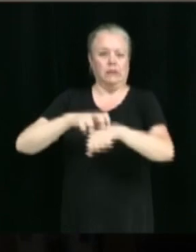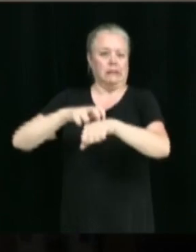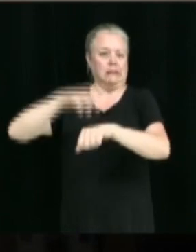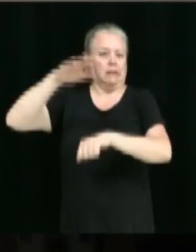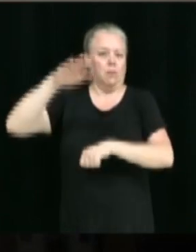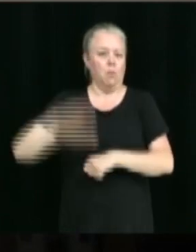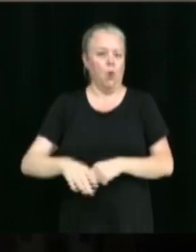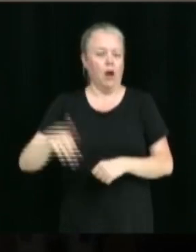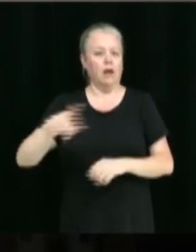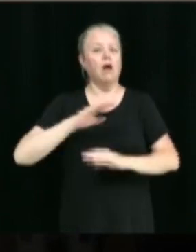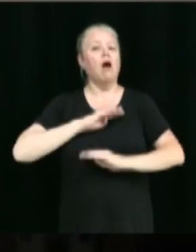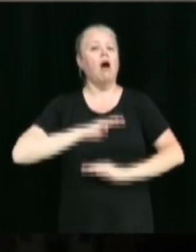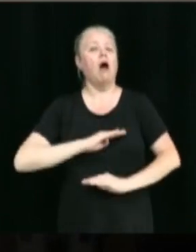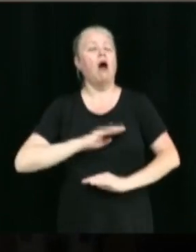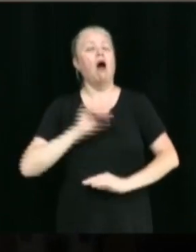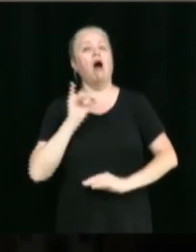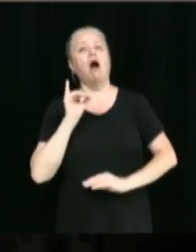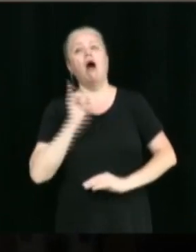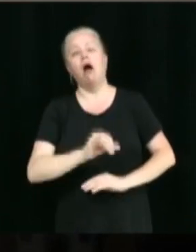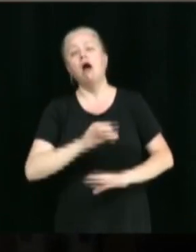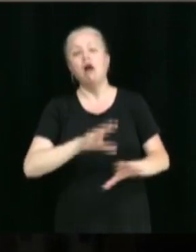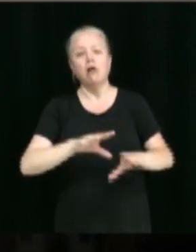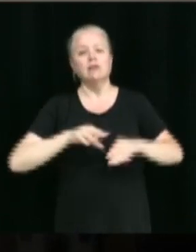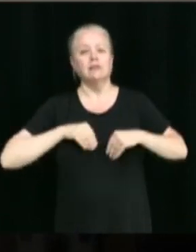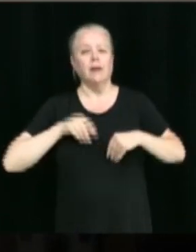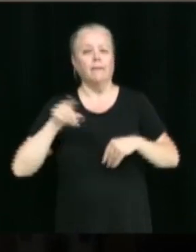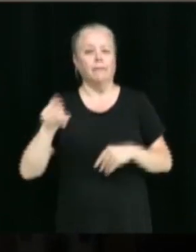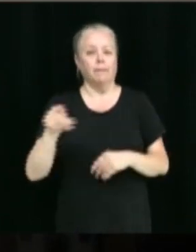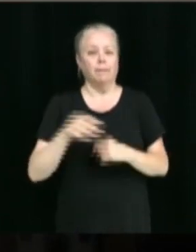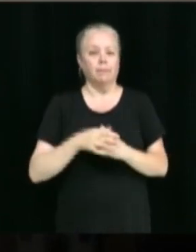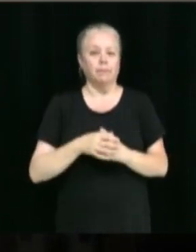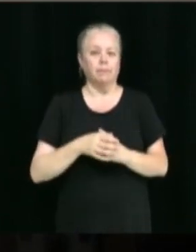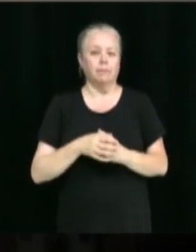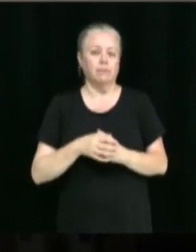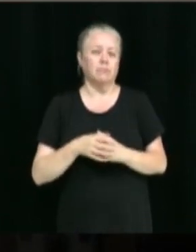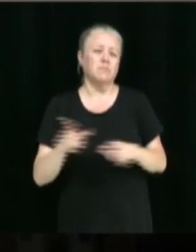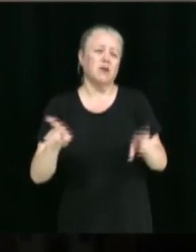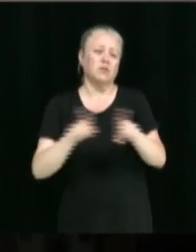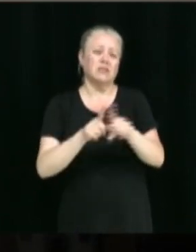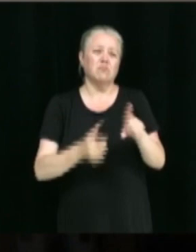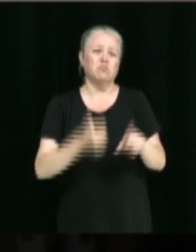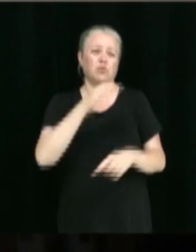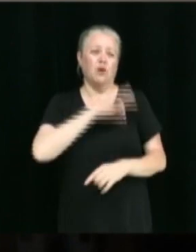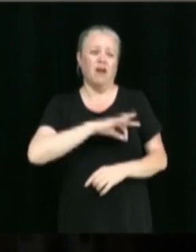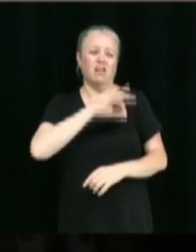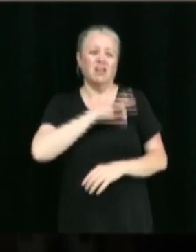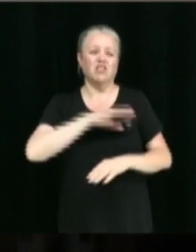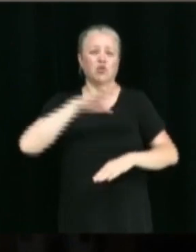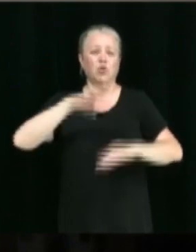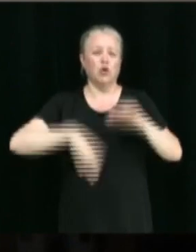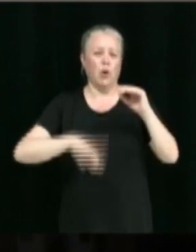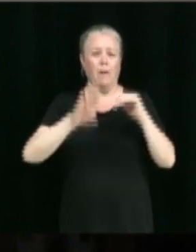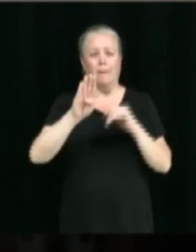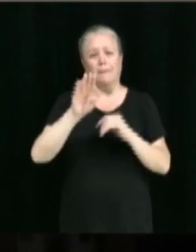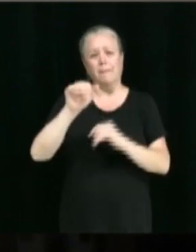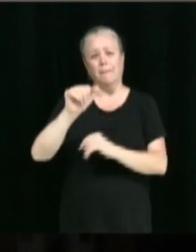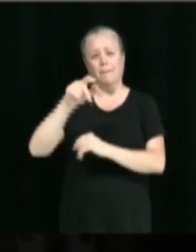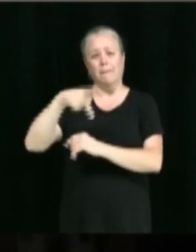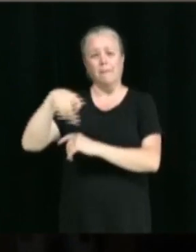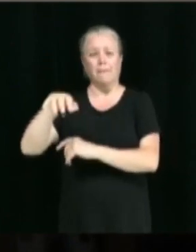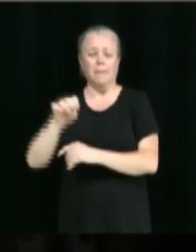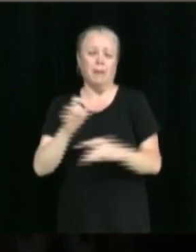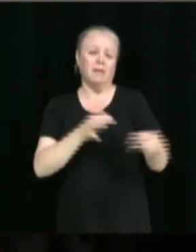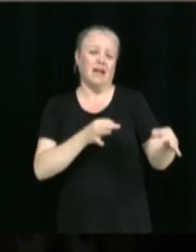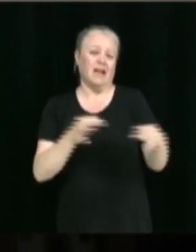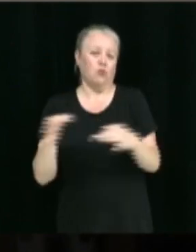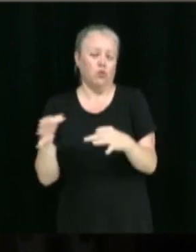puissent dire qu'il y a acceptabilité sociale. Puis, c'est plus avantageux qu'un BAPE régulier parce que c'est justement, c